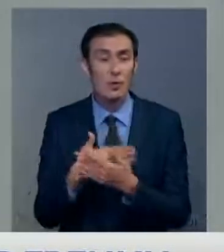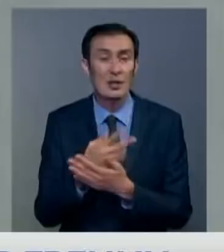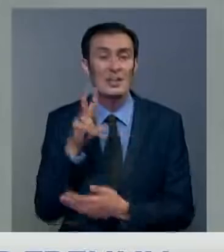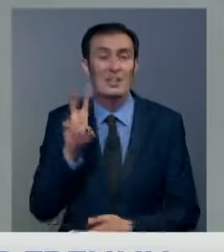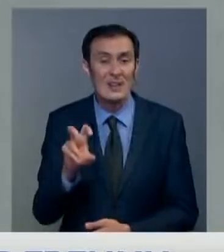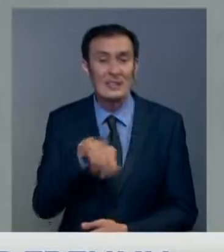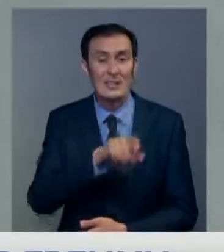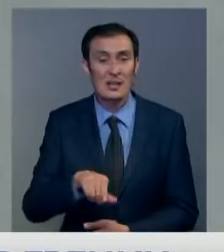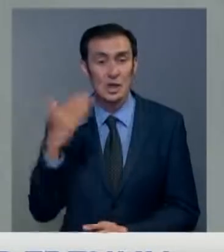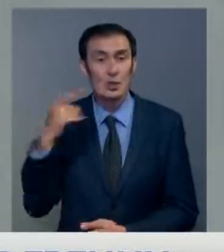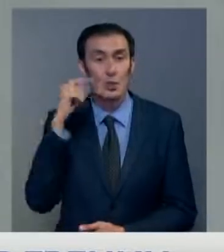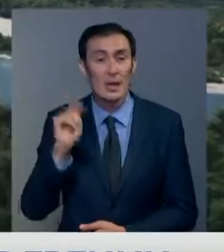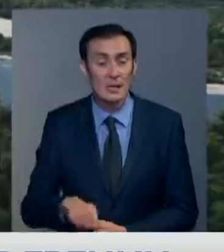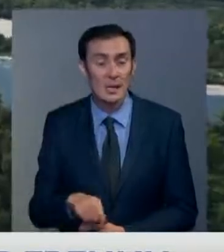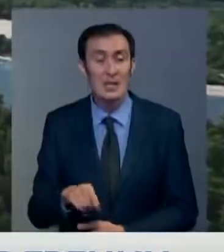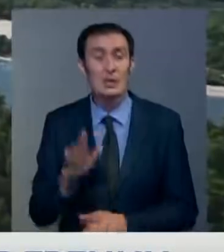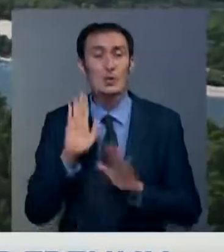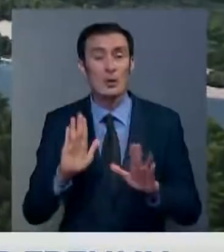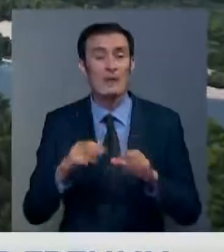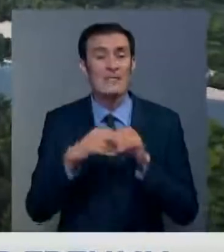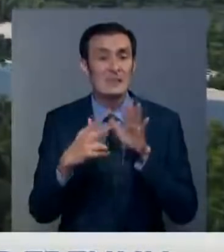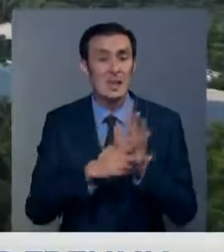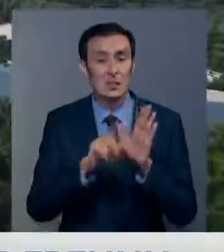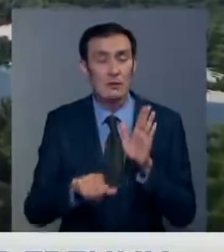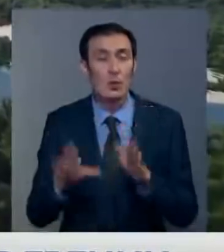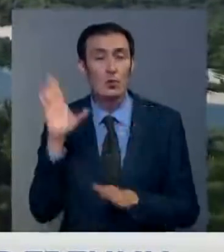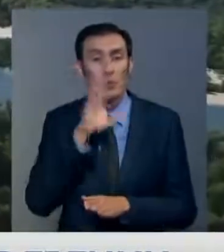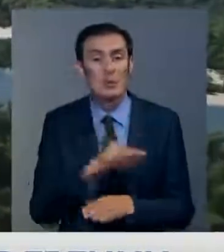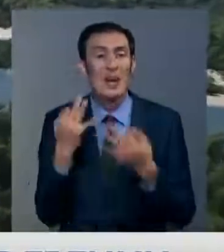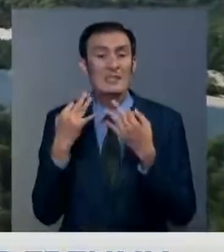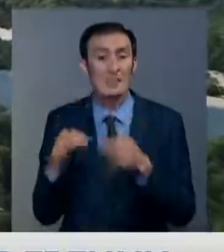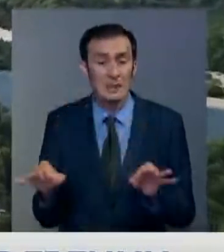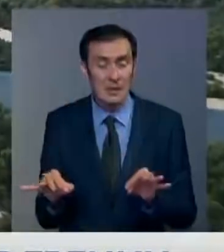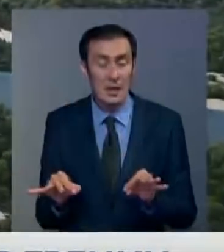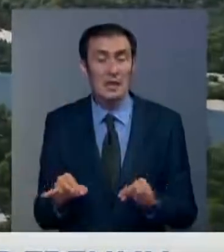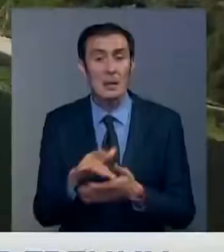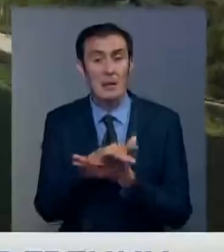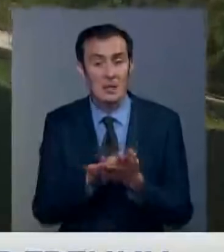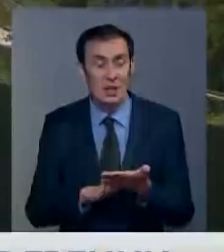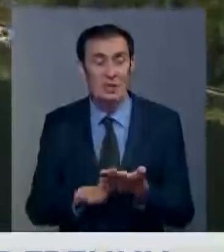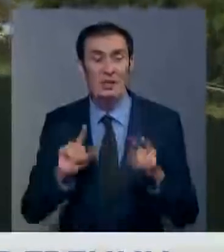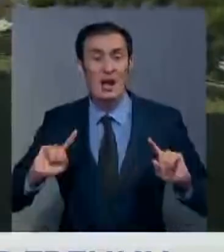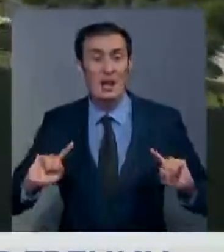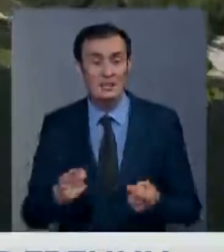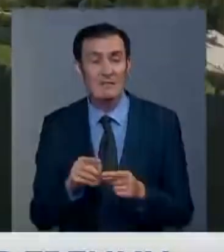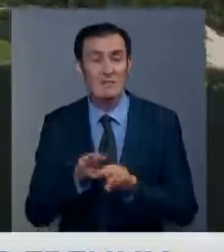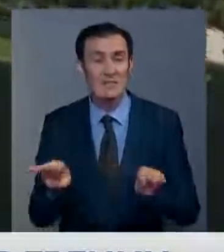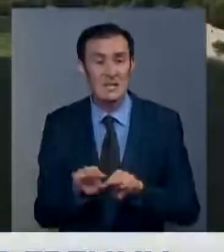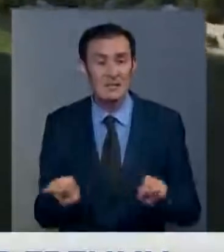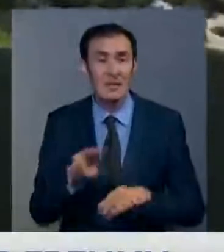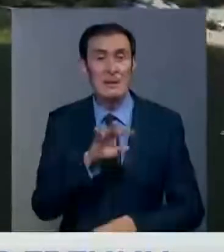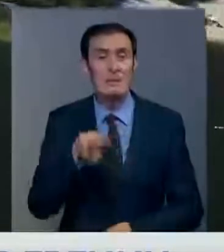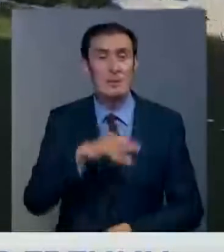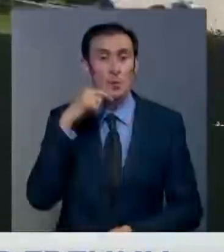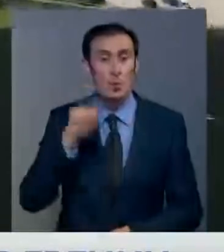200 граждан этой страны. И всего 18 человек удалось освободить. На фоне продолжающихся арестов в Министерстве иностранных